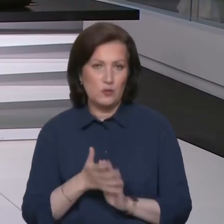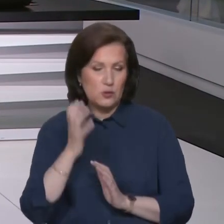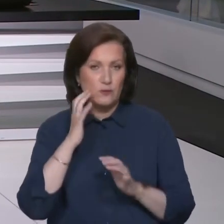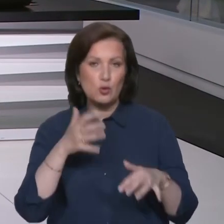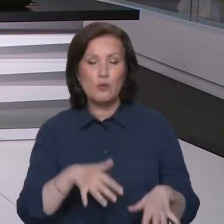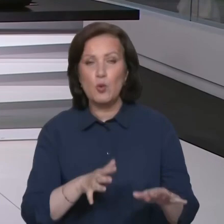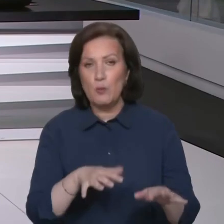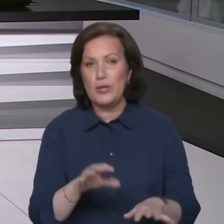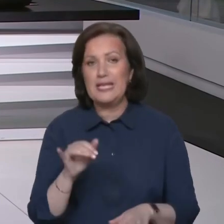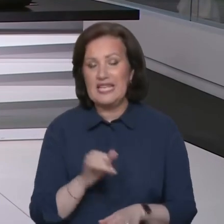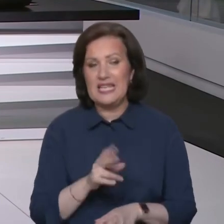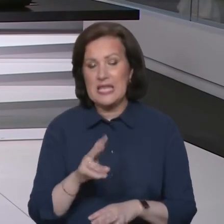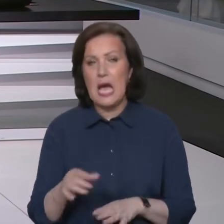Чорному морі і на узбережжі.